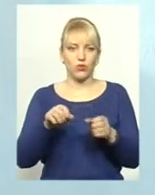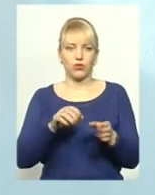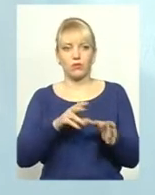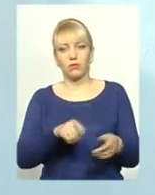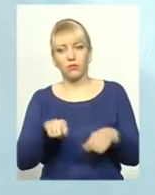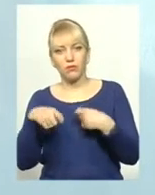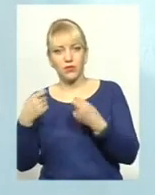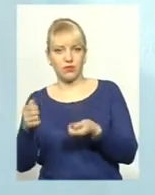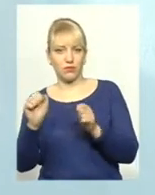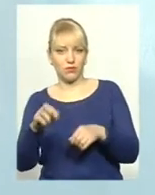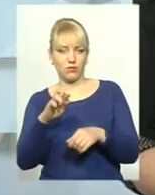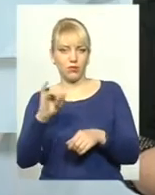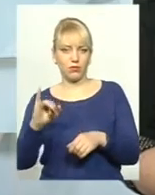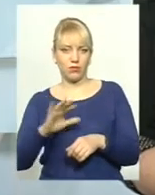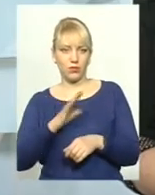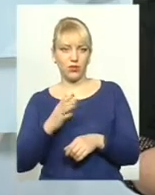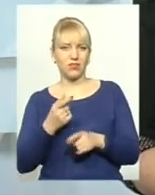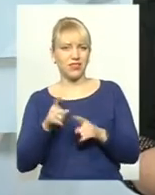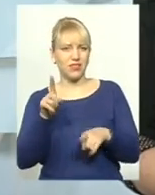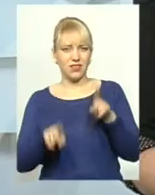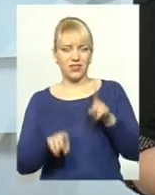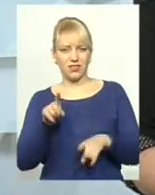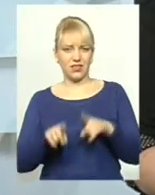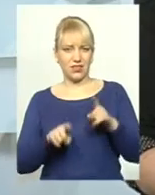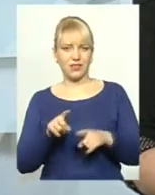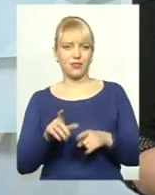би передали. Ти бачиш, це ж не часті випадки, насправді, да?